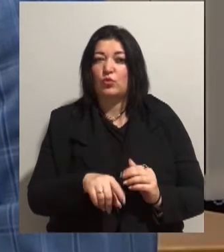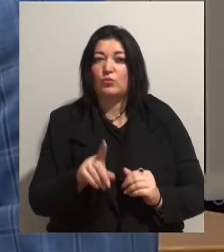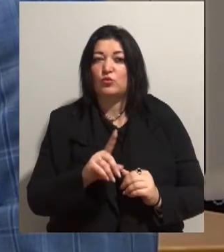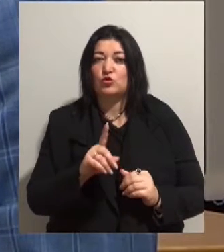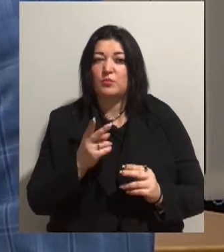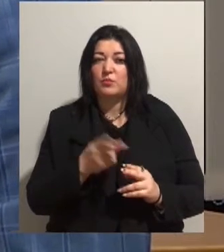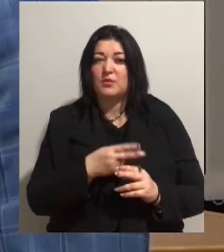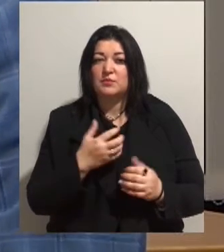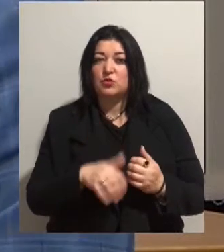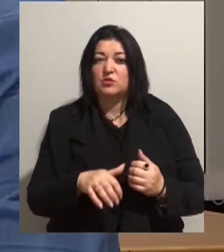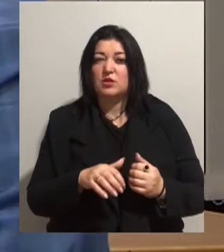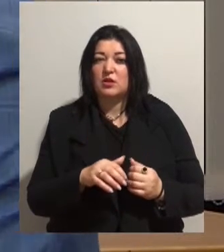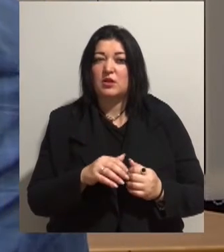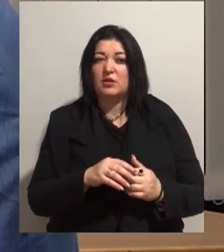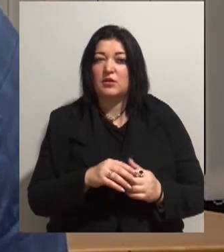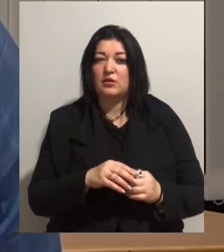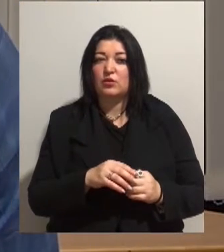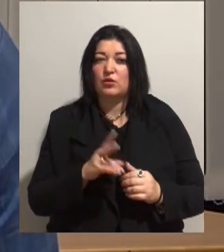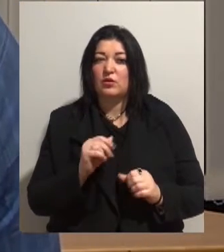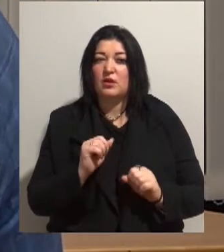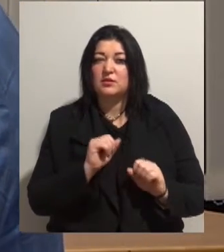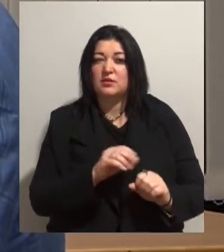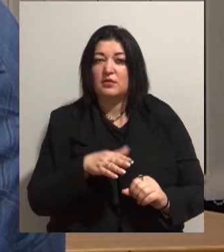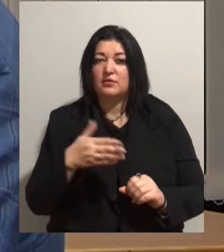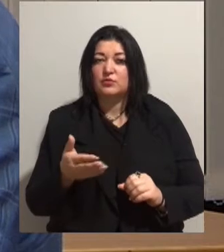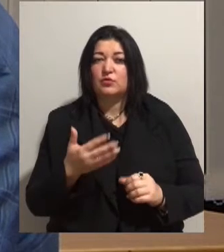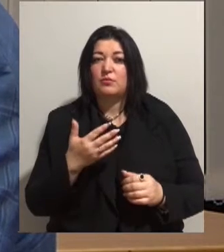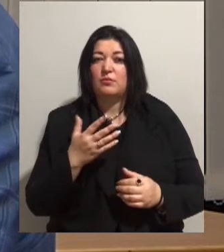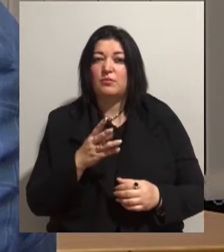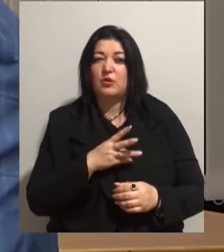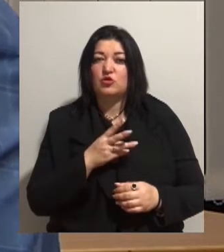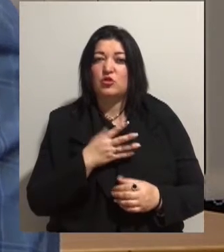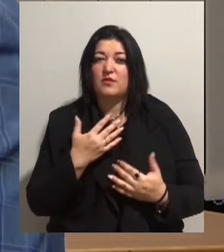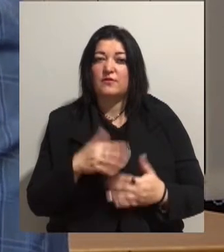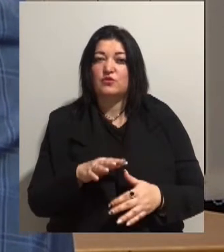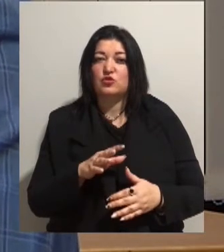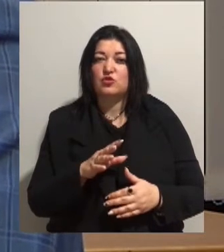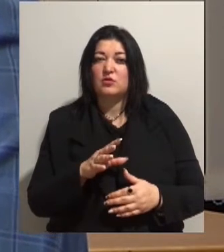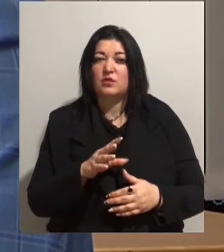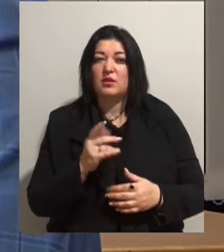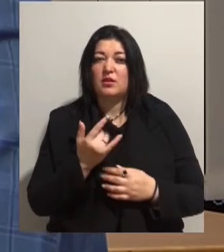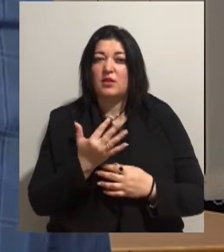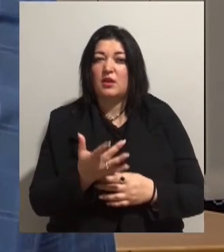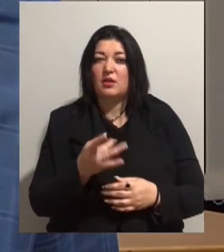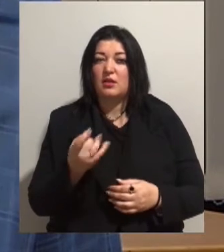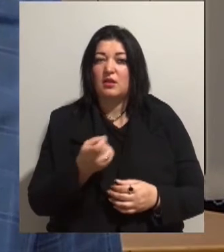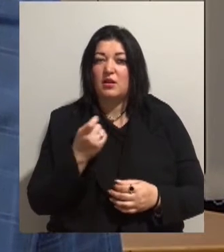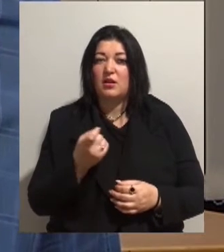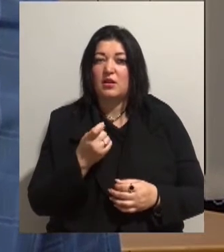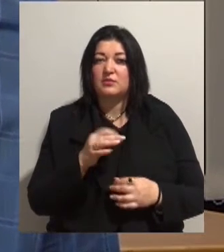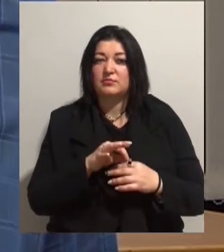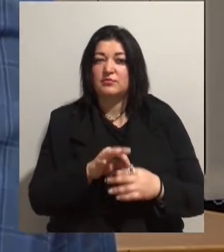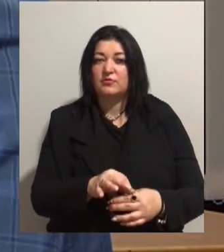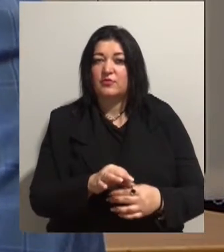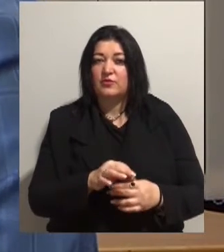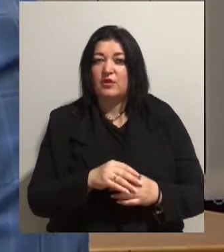підозрюваний Чорний та сторона захисту вважає вже декілька разів використовував свої працювальні права щодо відбуду